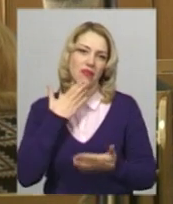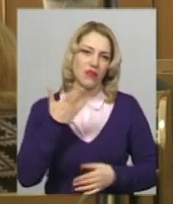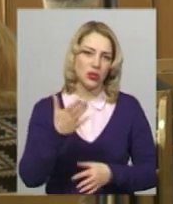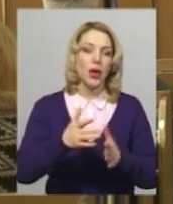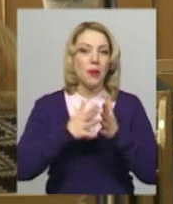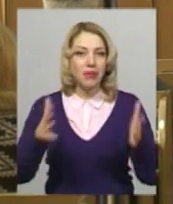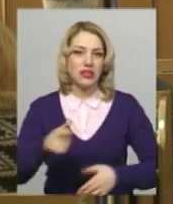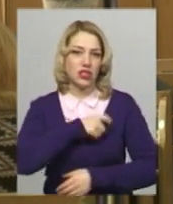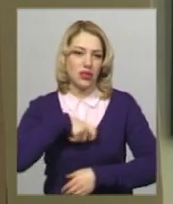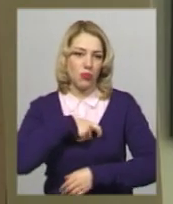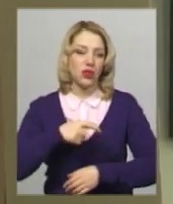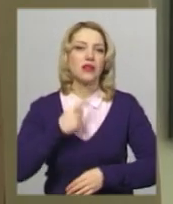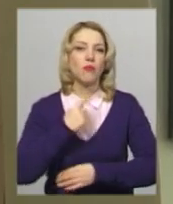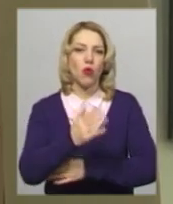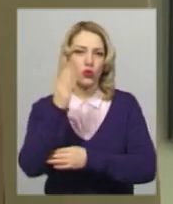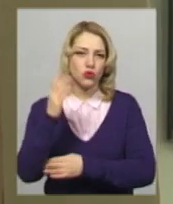депутатів проголосували «за».